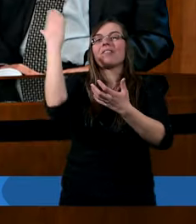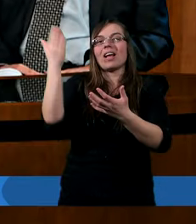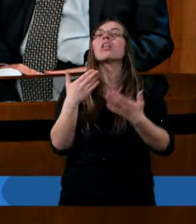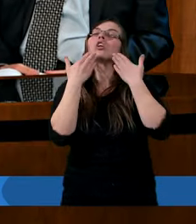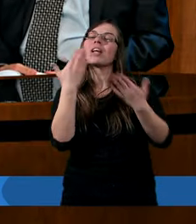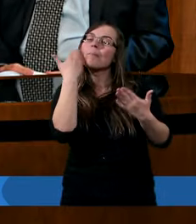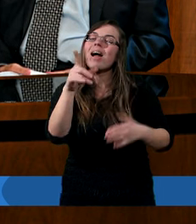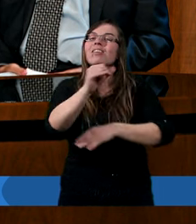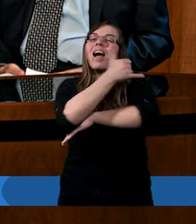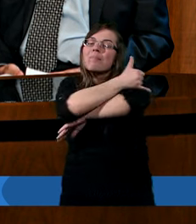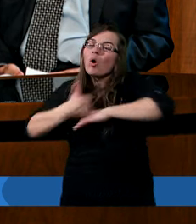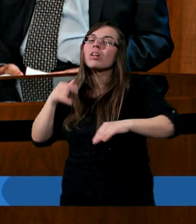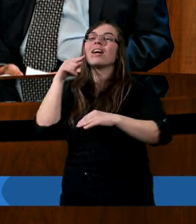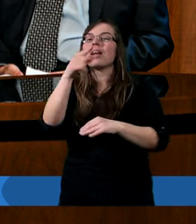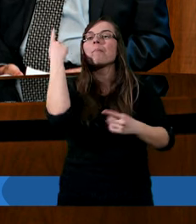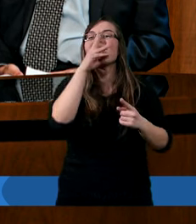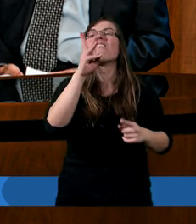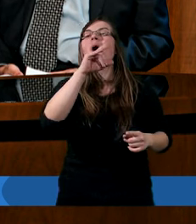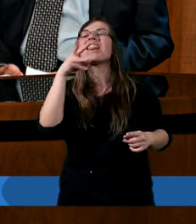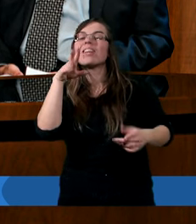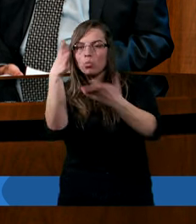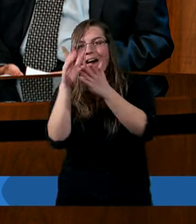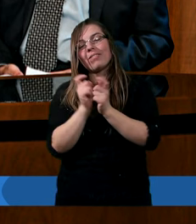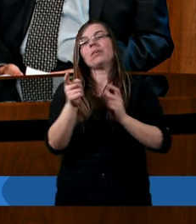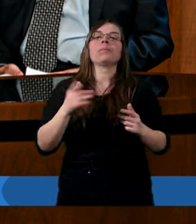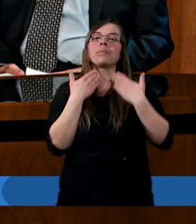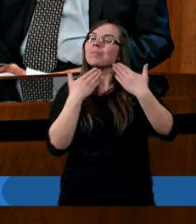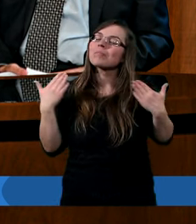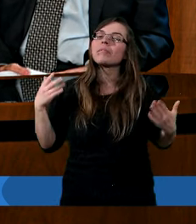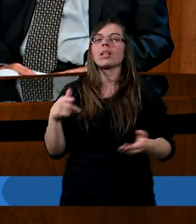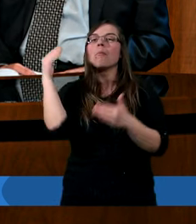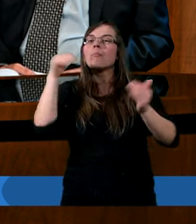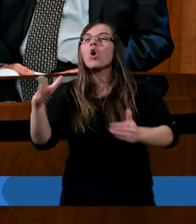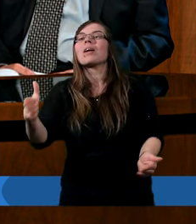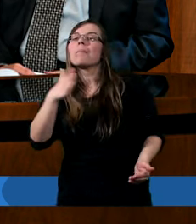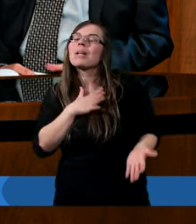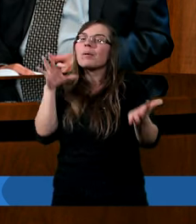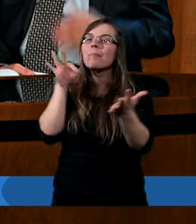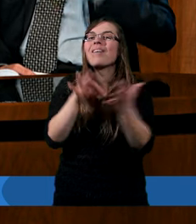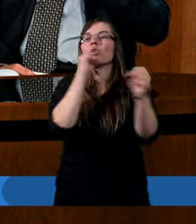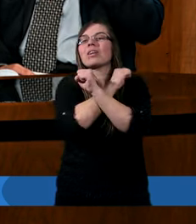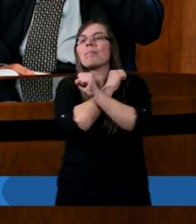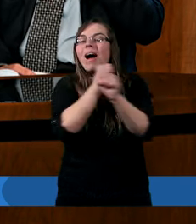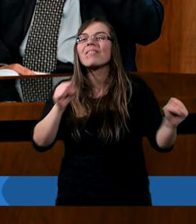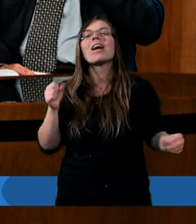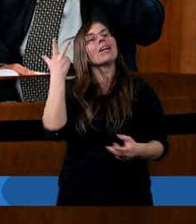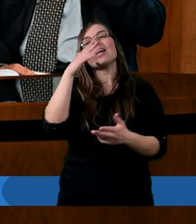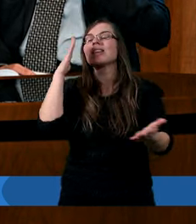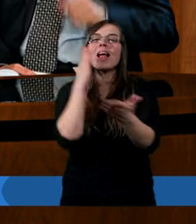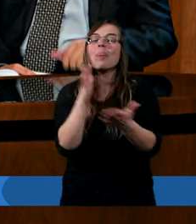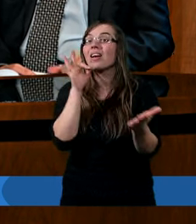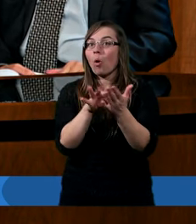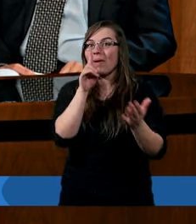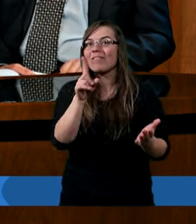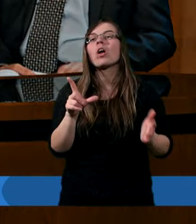Władysławie za podkreślenie tej myśli. A więc możemy mieć pewność zbawienia. I nie tylko